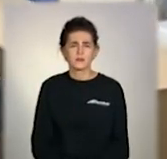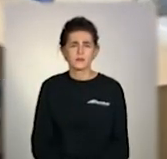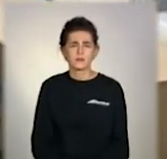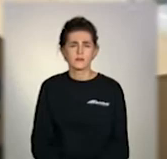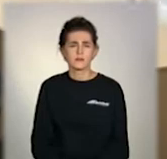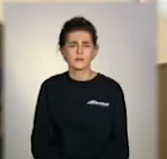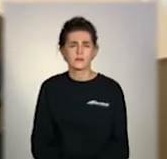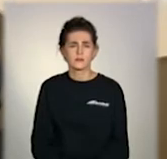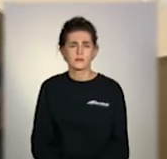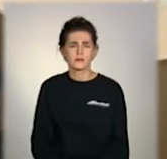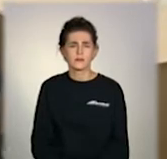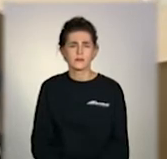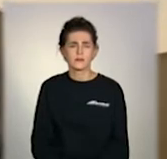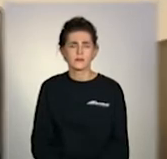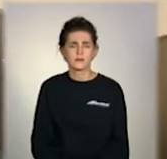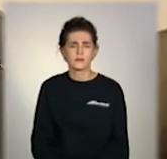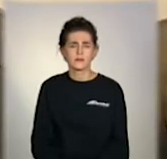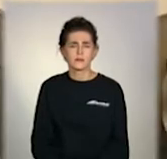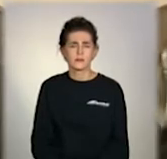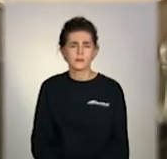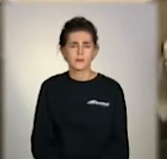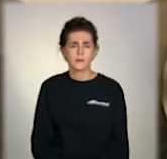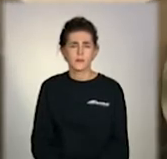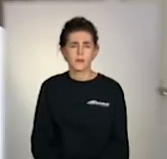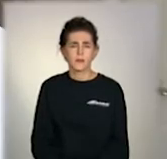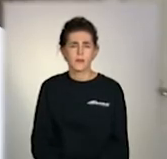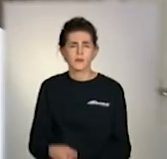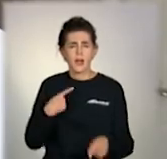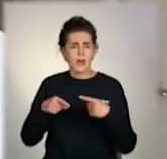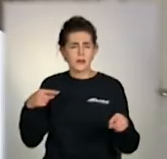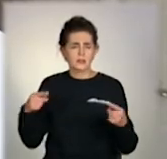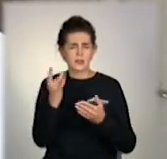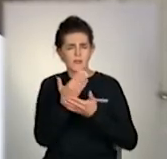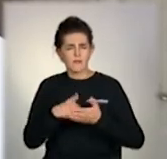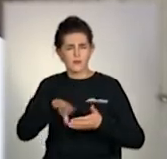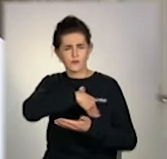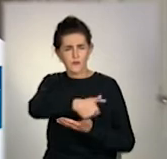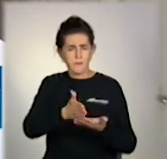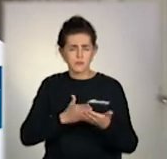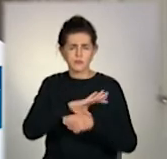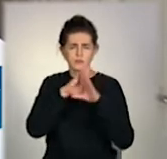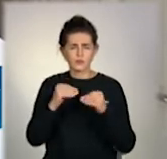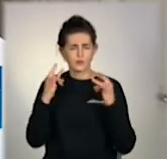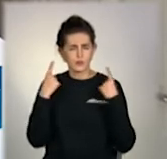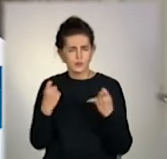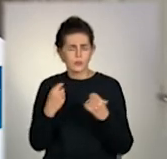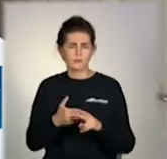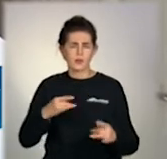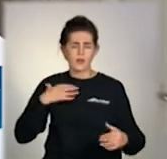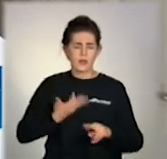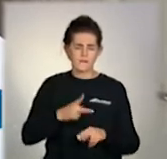Ой, баканчик. Цифрові апарати є надіжними для діток, мощними. З